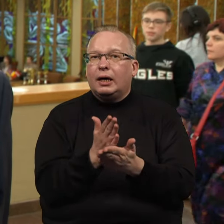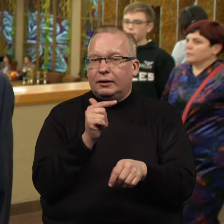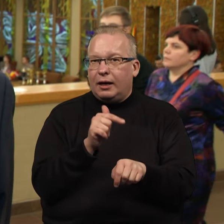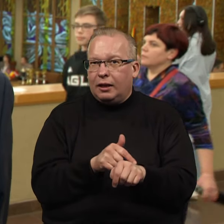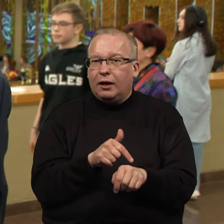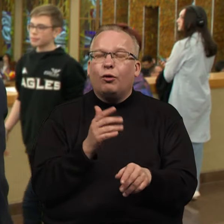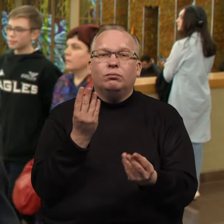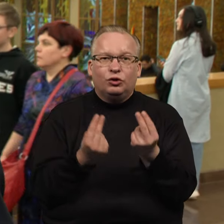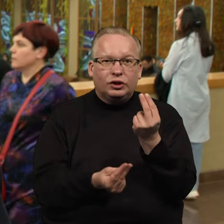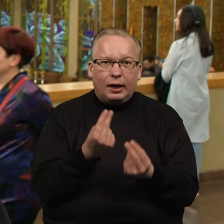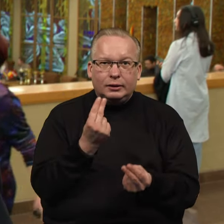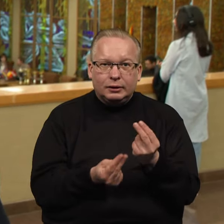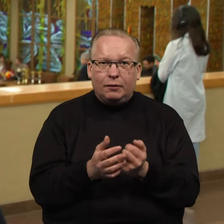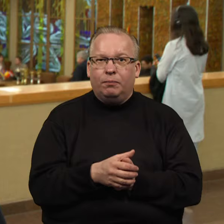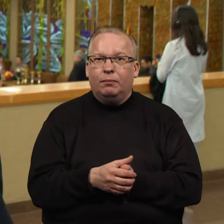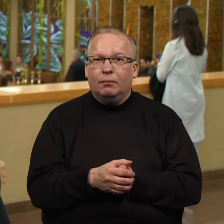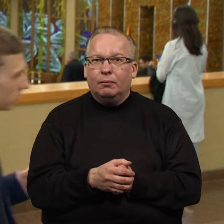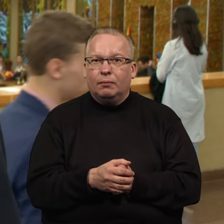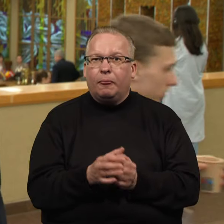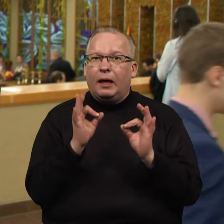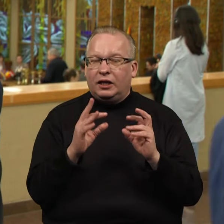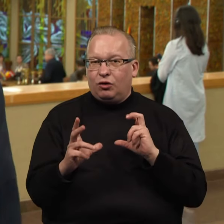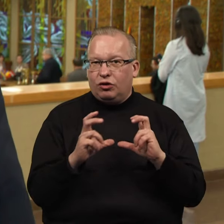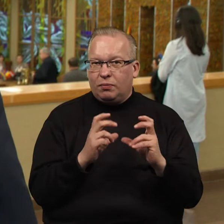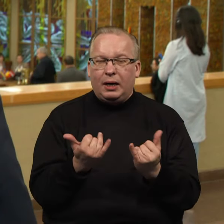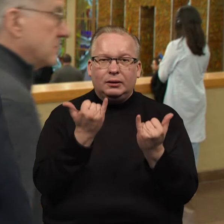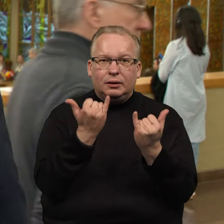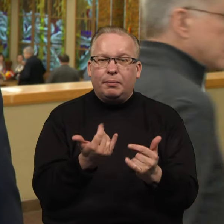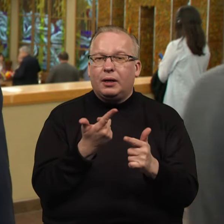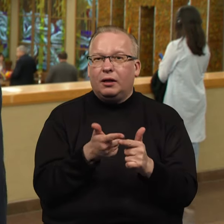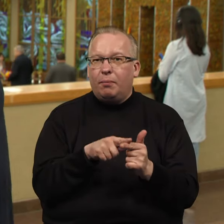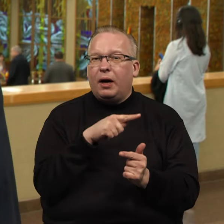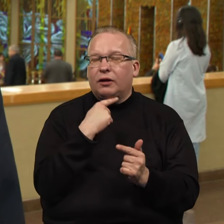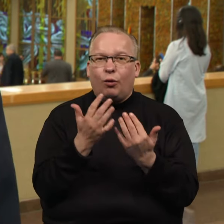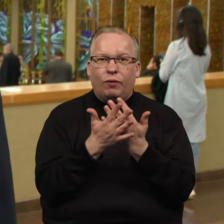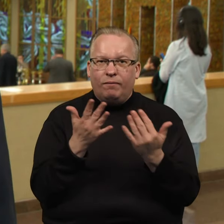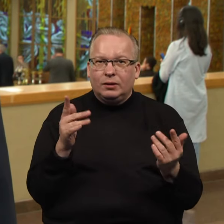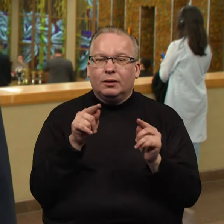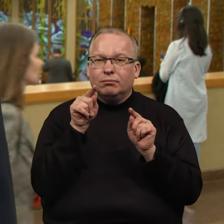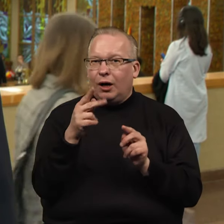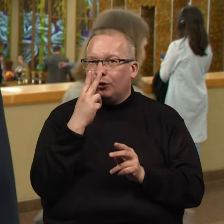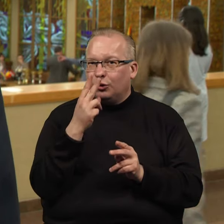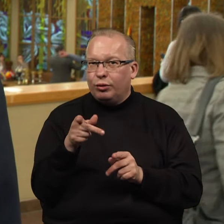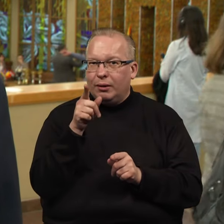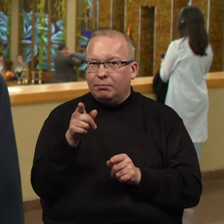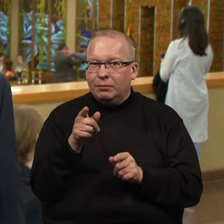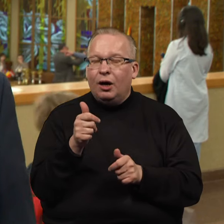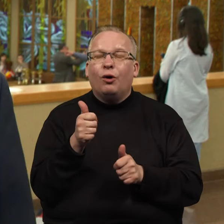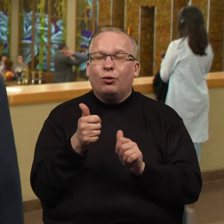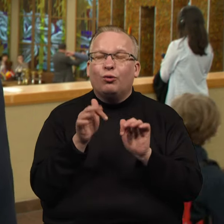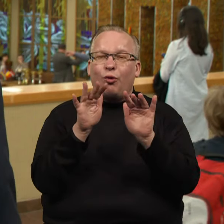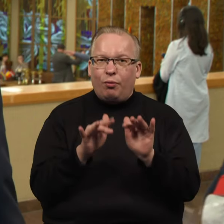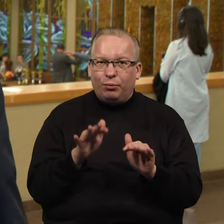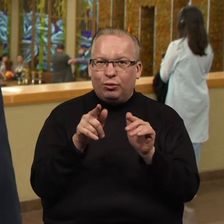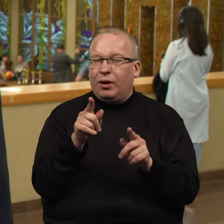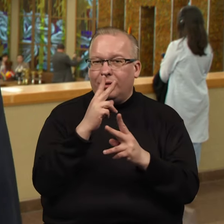žaisti tikro šachmatus, nes dabar labai daug vyksta viskas kompiuterį, kur tu matėj varžovą. Čia tiek